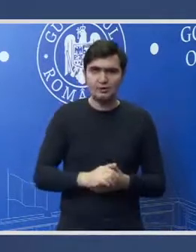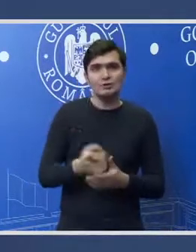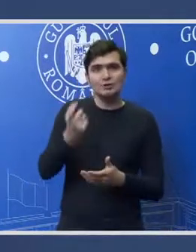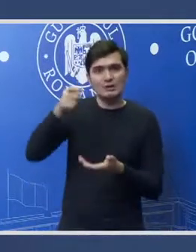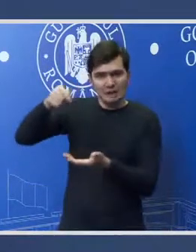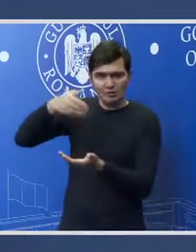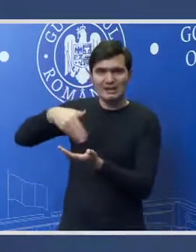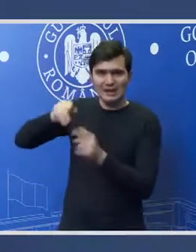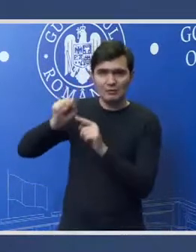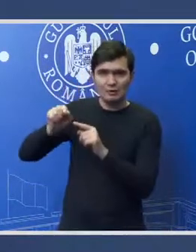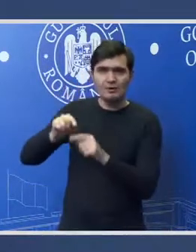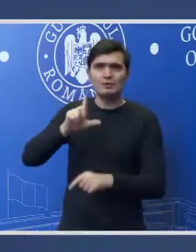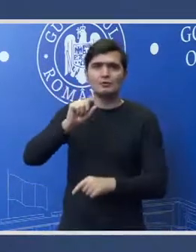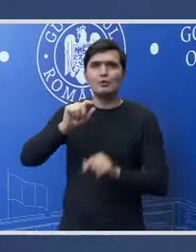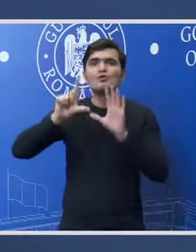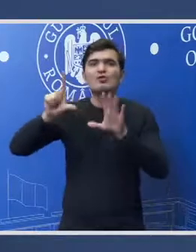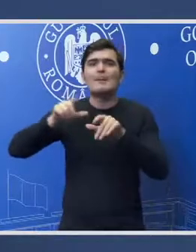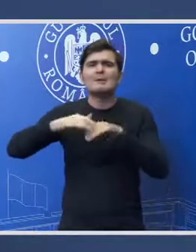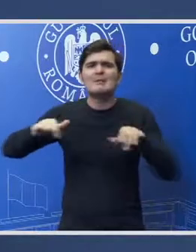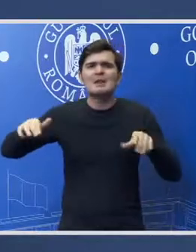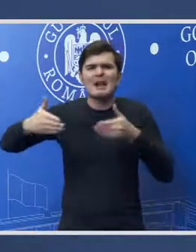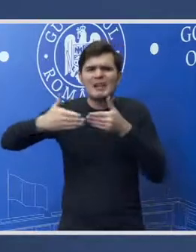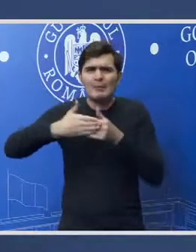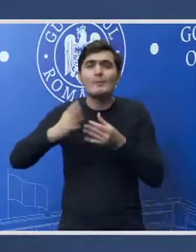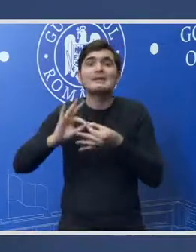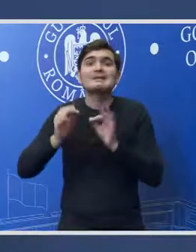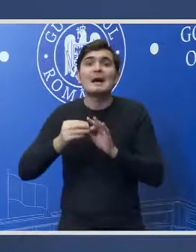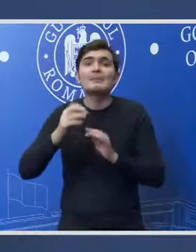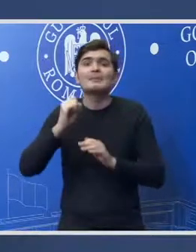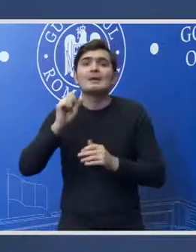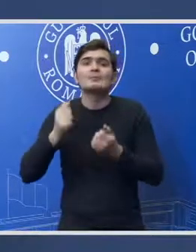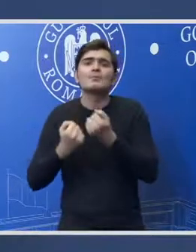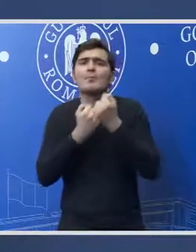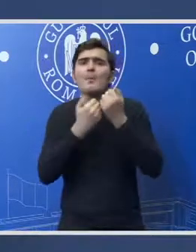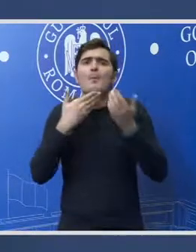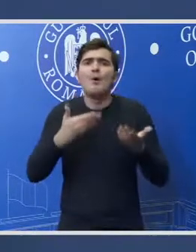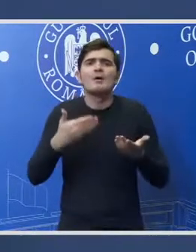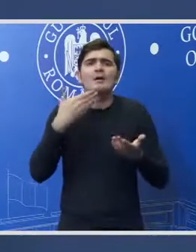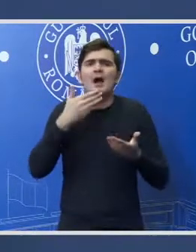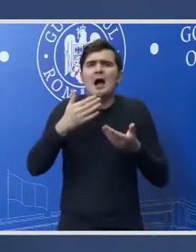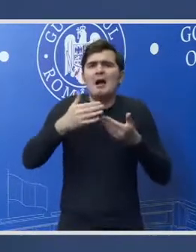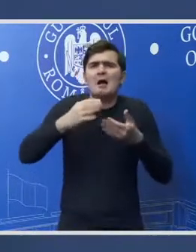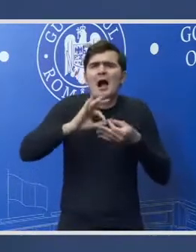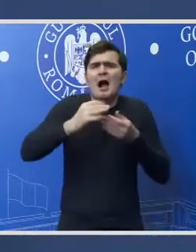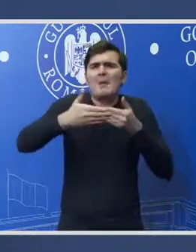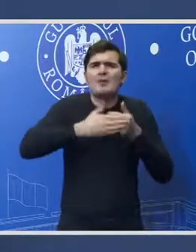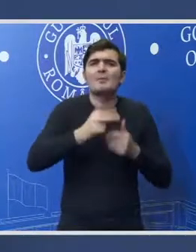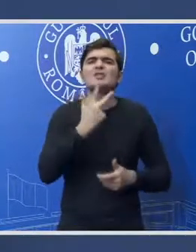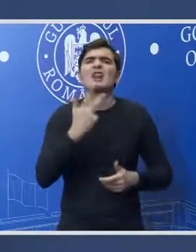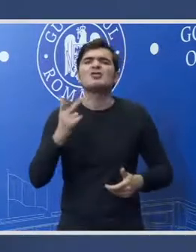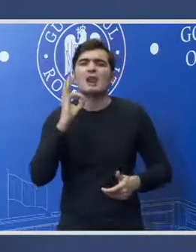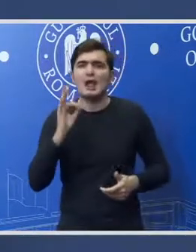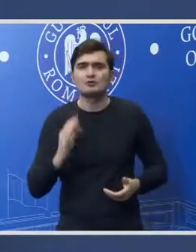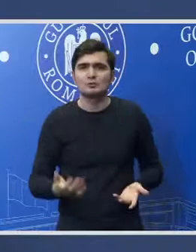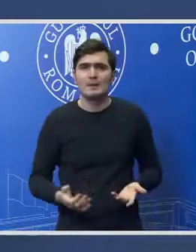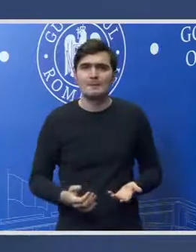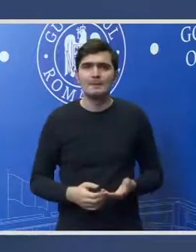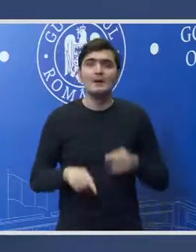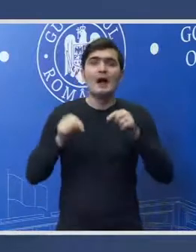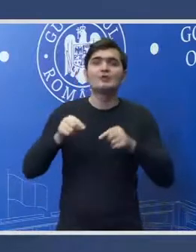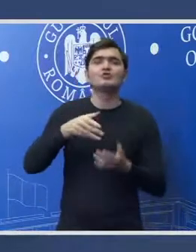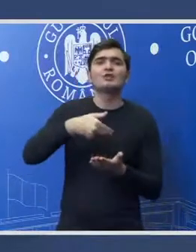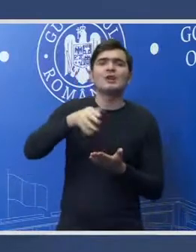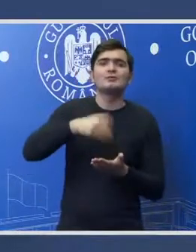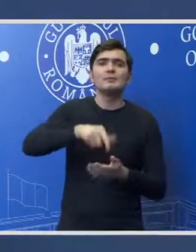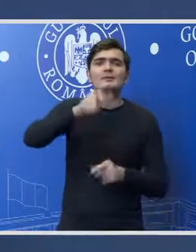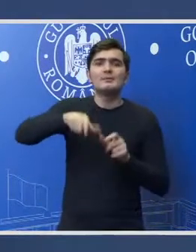acestea, 27 de miliarde aproape reprezintă sporuri. Deci aproape o treime, o reprezintă sporuri. Aceste cheltuieli de